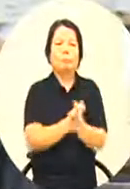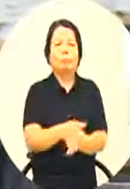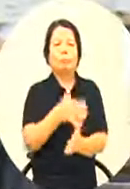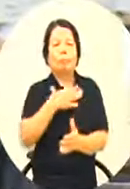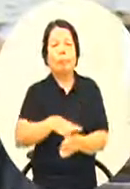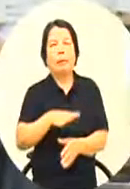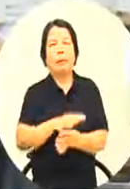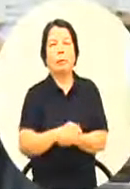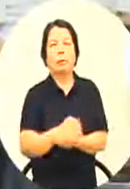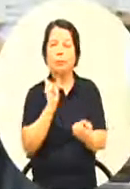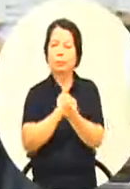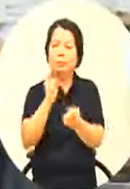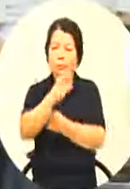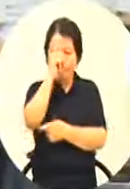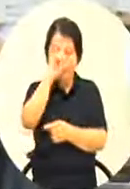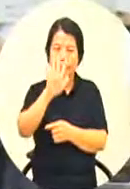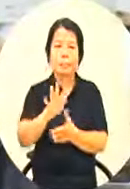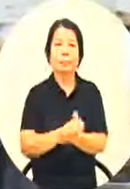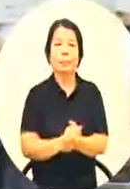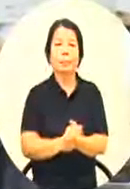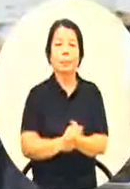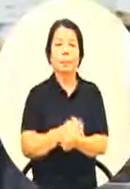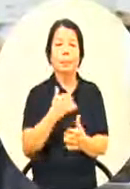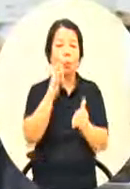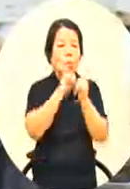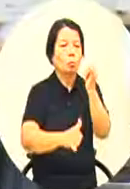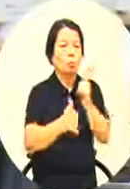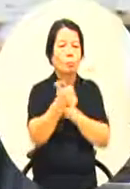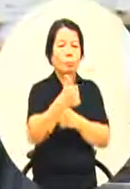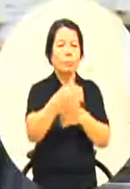就对你有期待不是我对死者没有期待